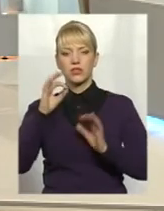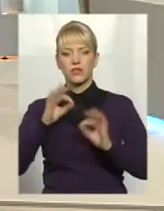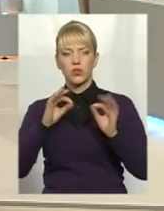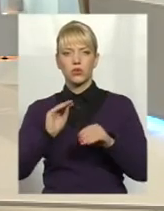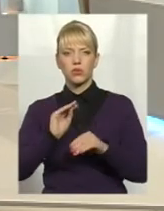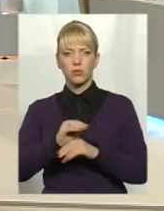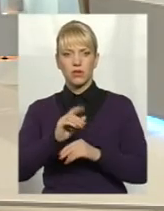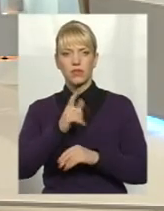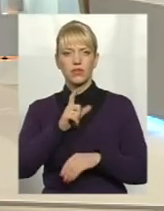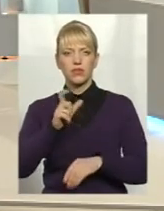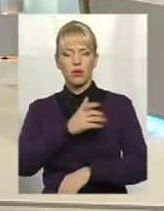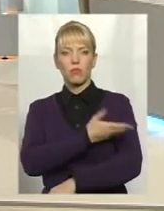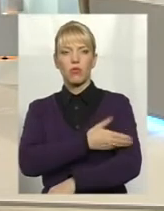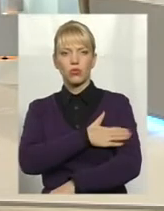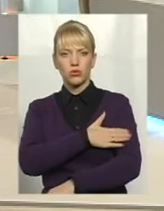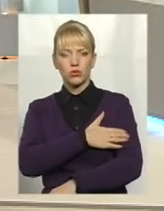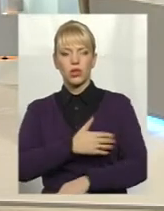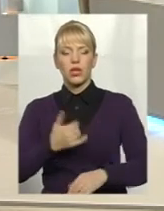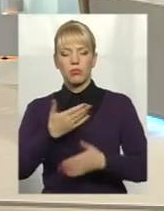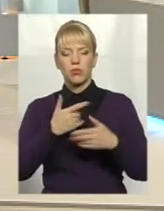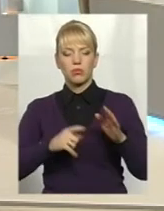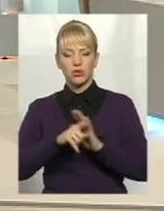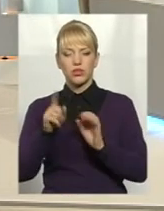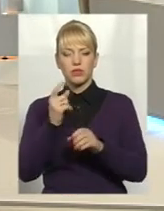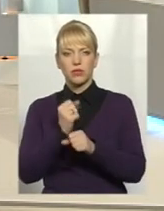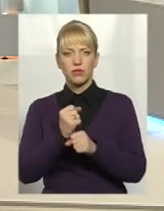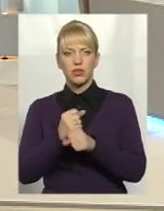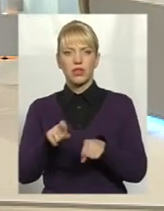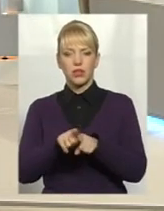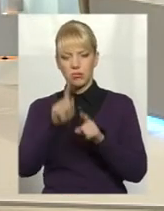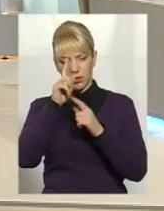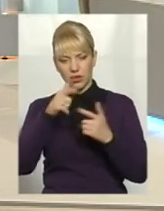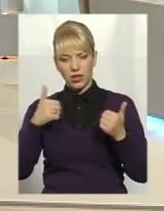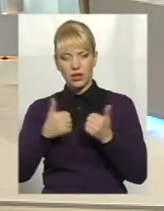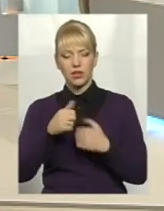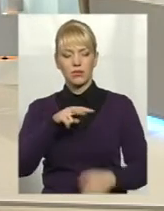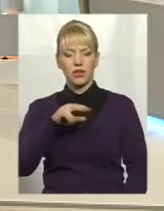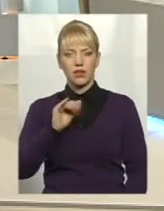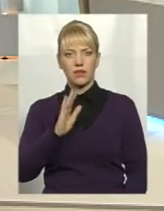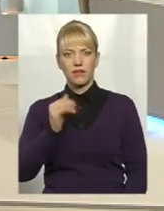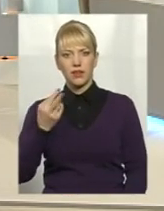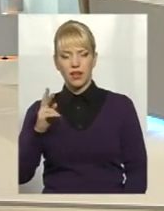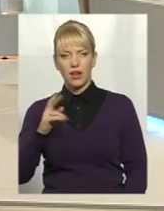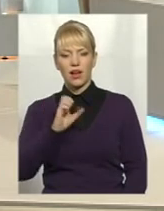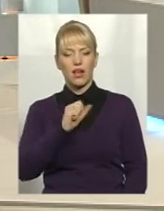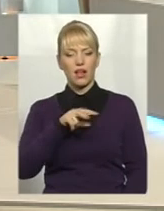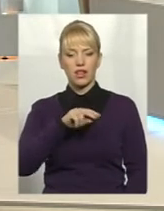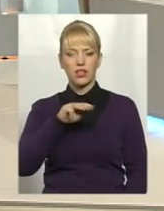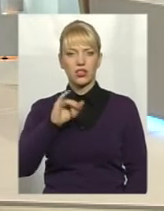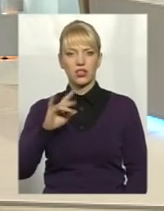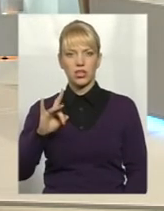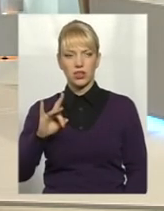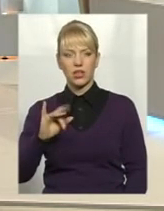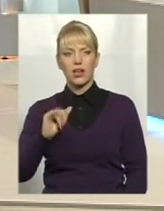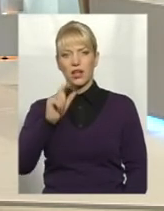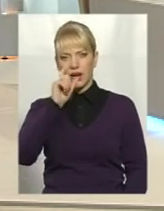Ми вже почали працювати з такими країнами, як Лівія, Алжил, Греція, з якими останні три роки ми не